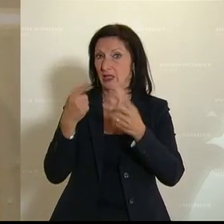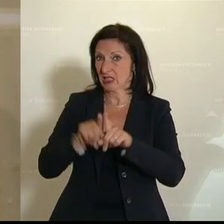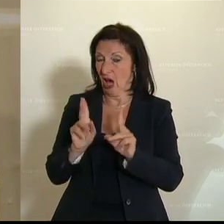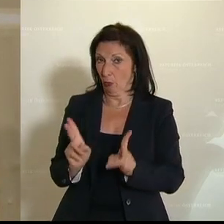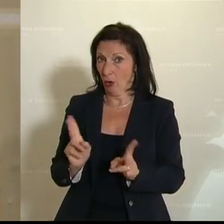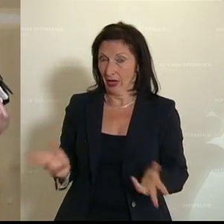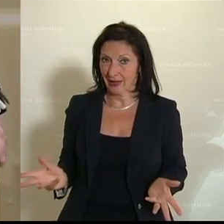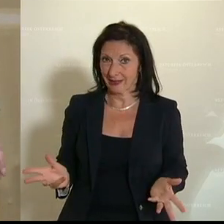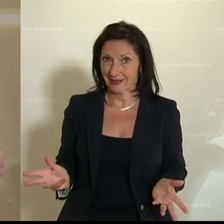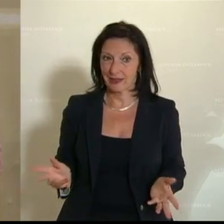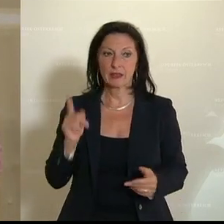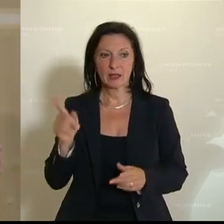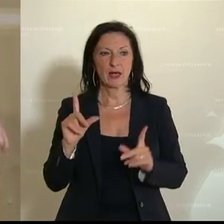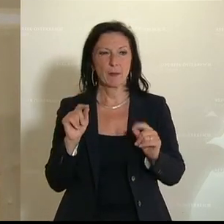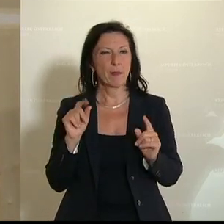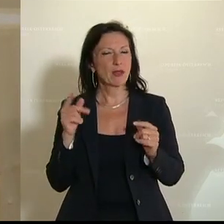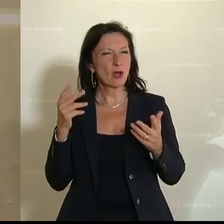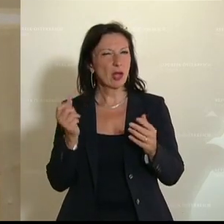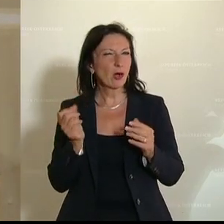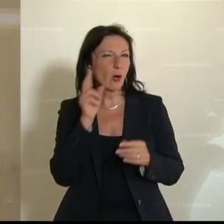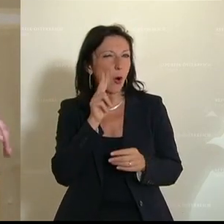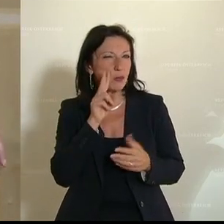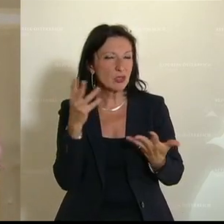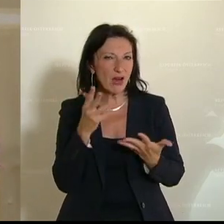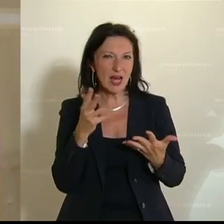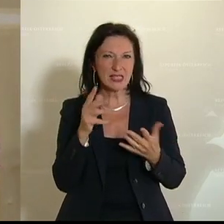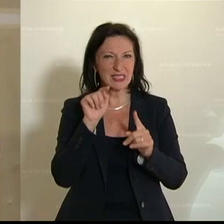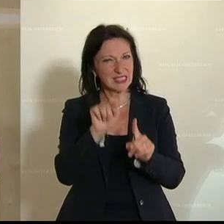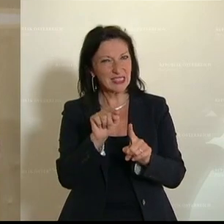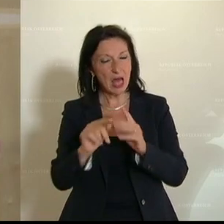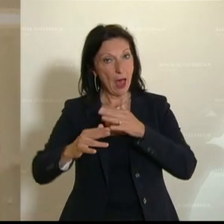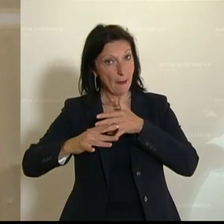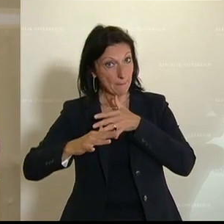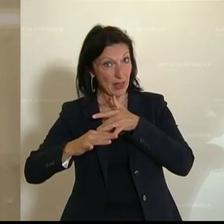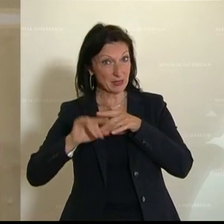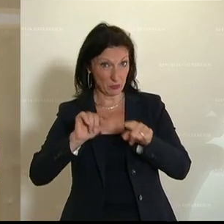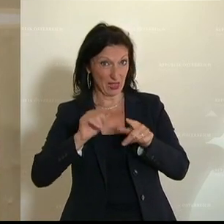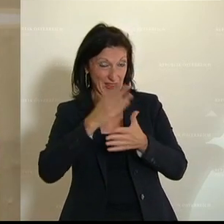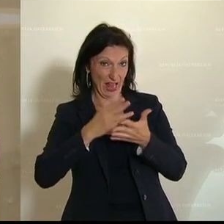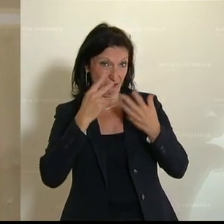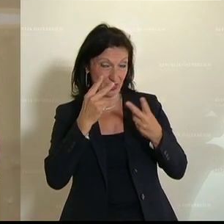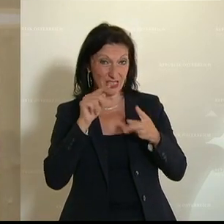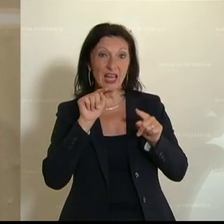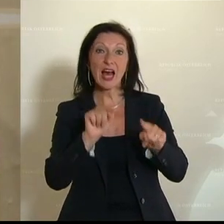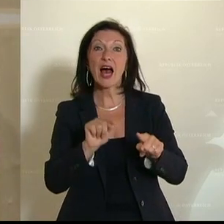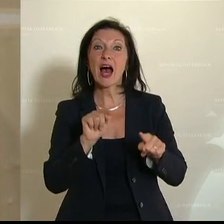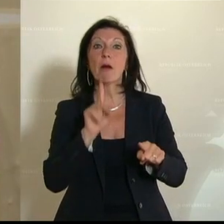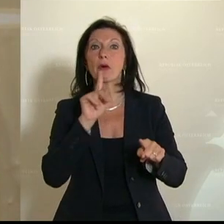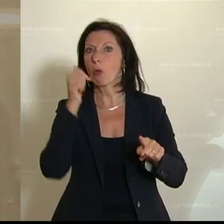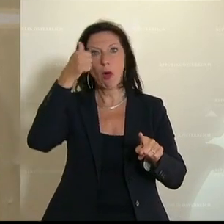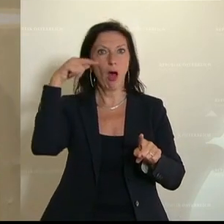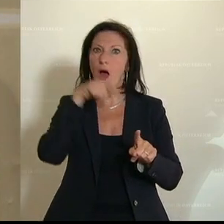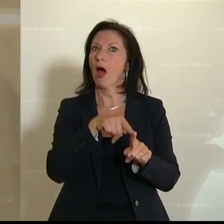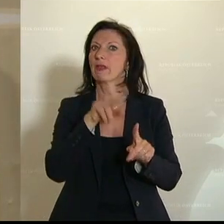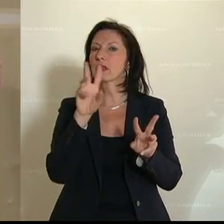Skorilli in diesem Zusammenhang ist, dass man sich hier auf den wohl sehr wichtigen Teil der Blasmusik, das gebe ich zu, aber doch auf diesen Teil beschränkt.